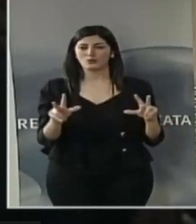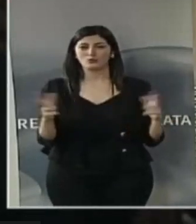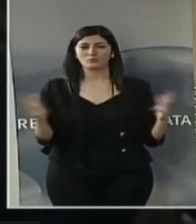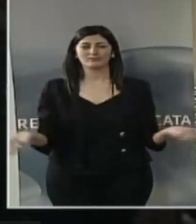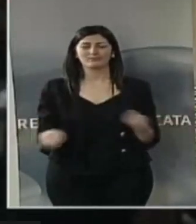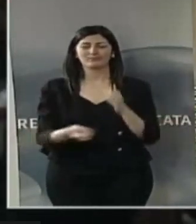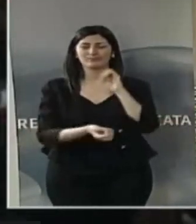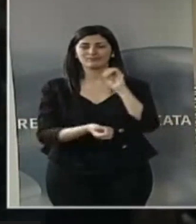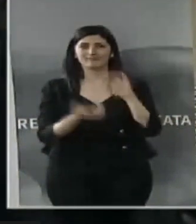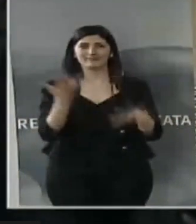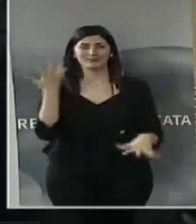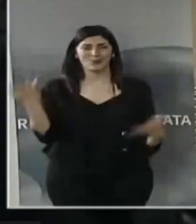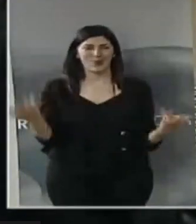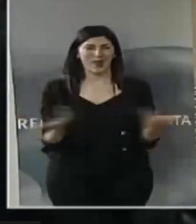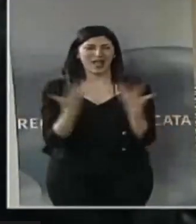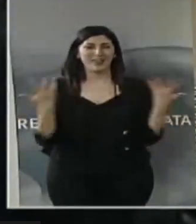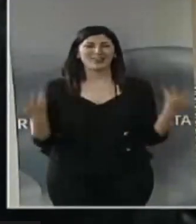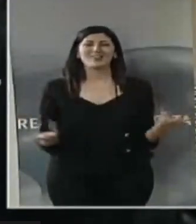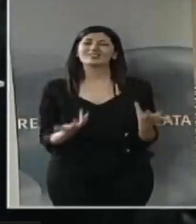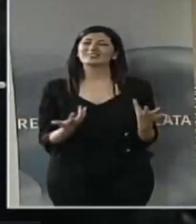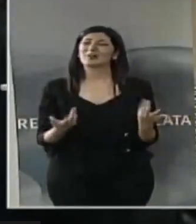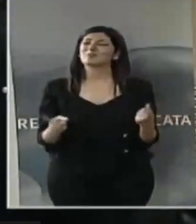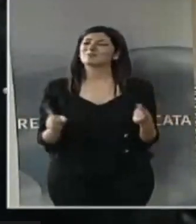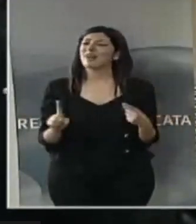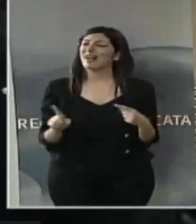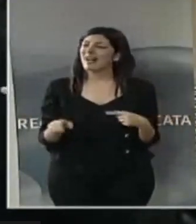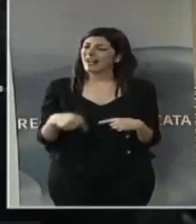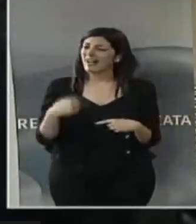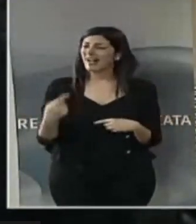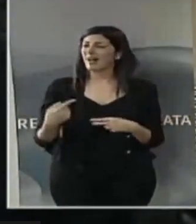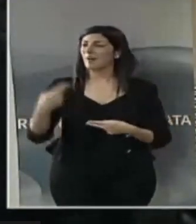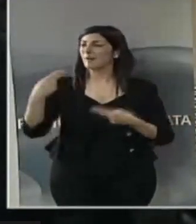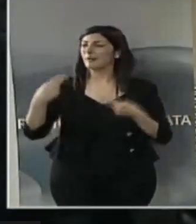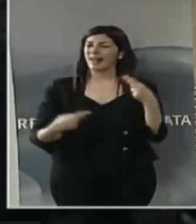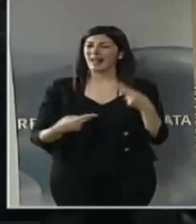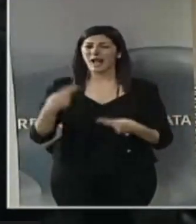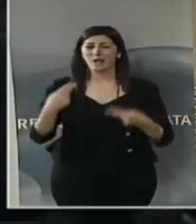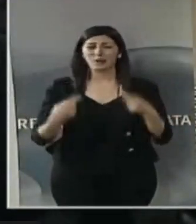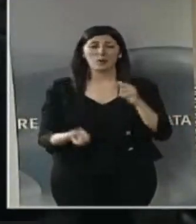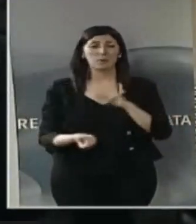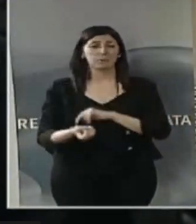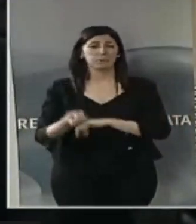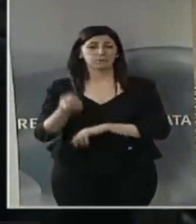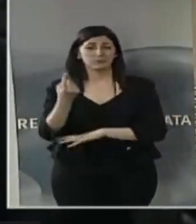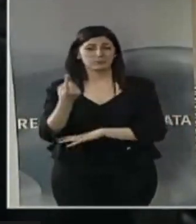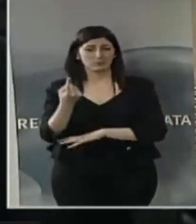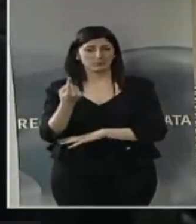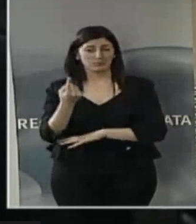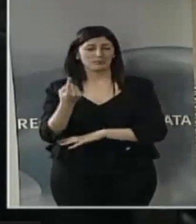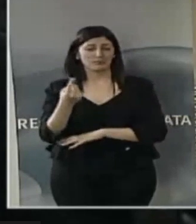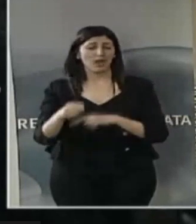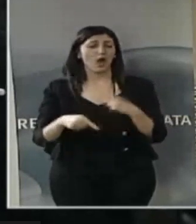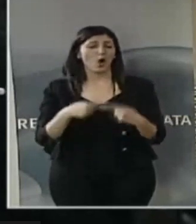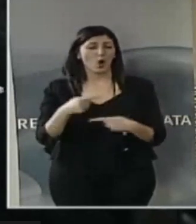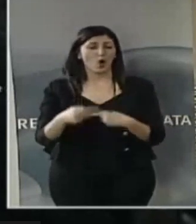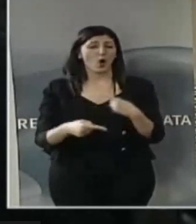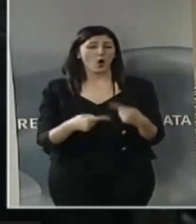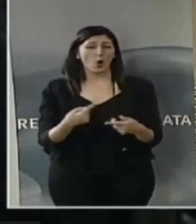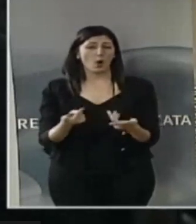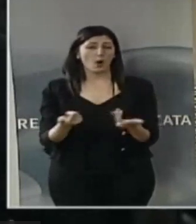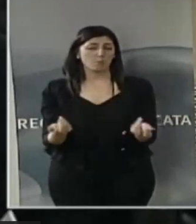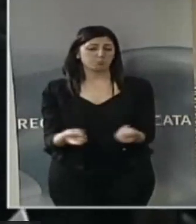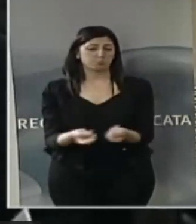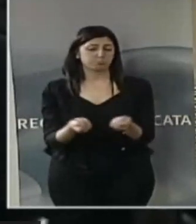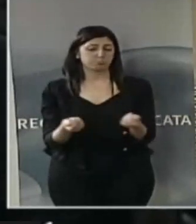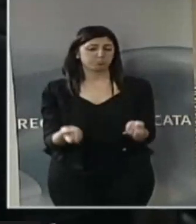fiamme, di fatto da questo bilancio ancora una volta c'è poco niente